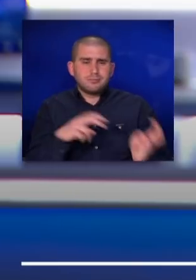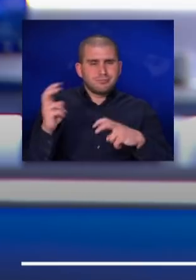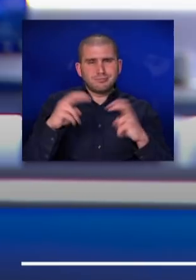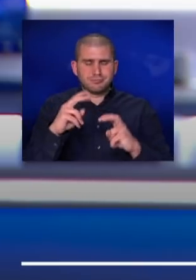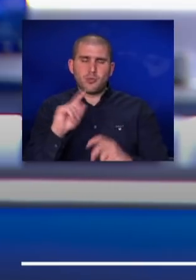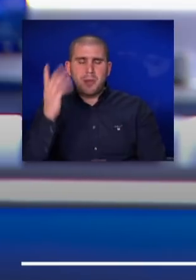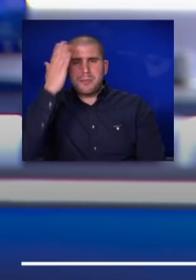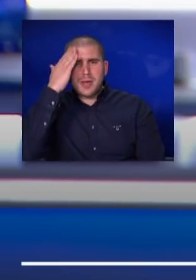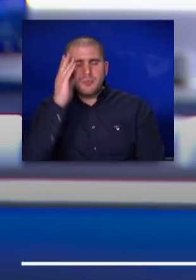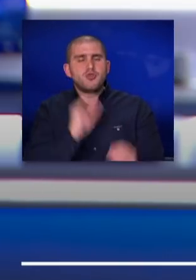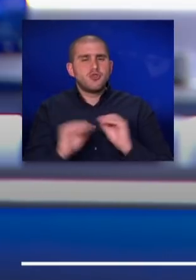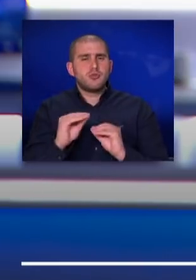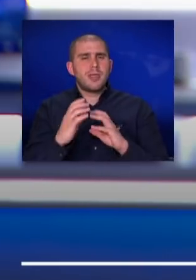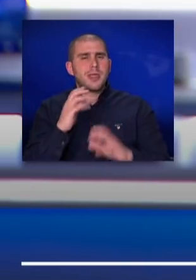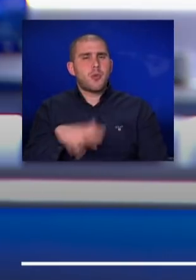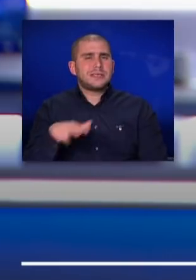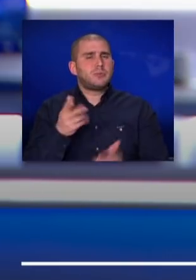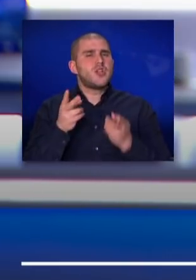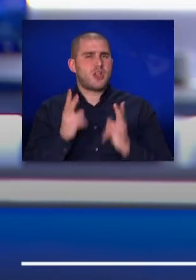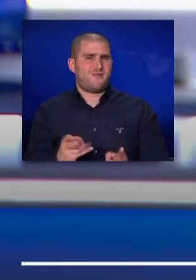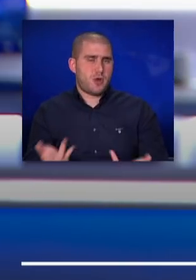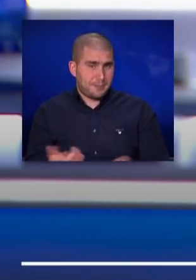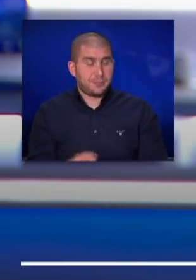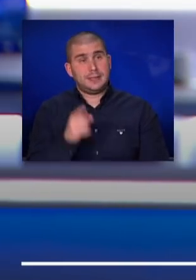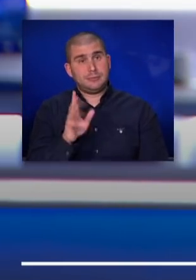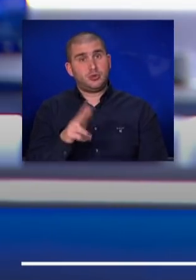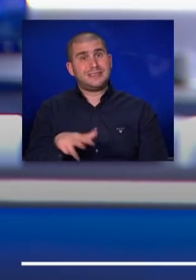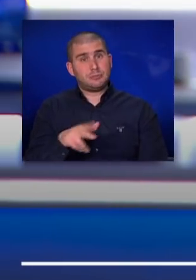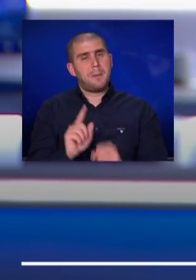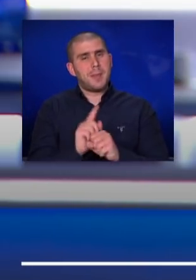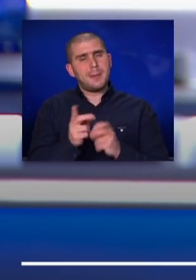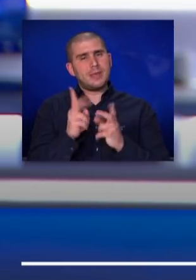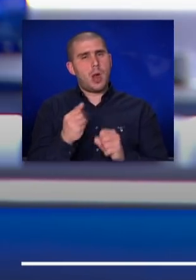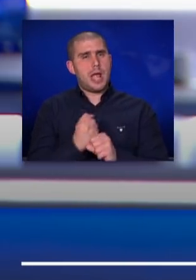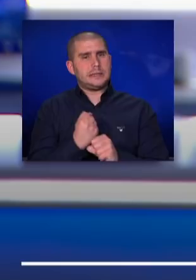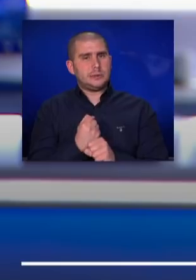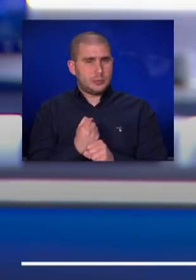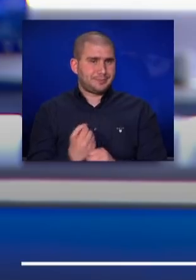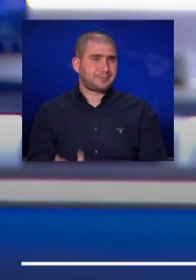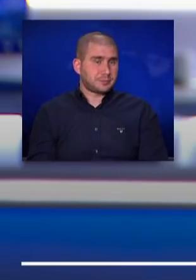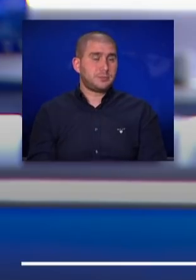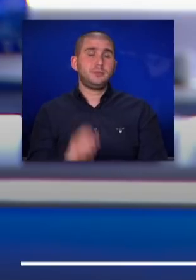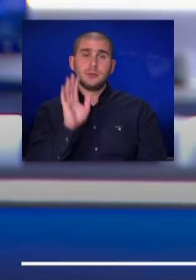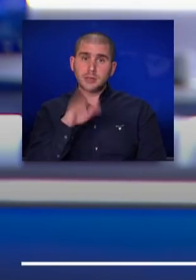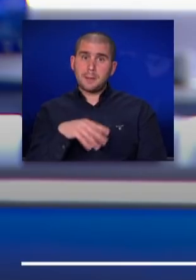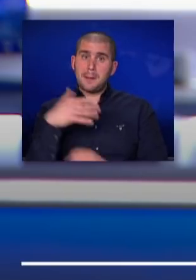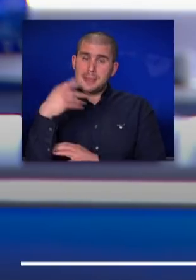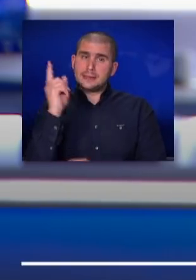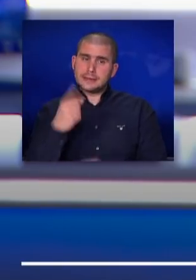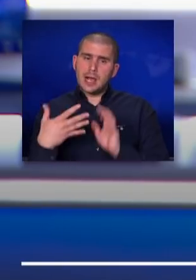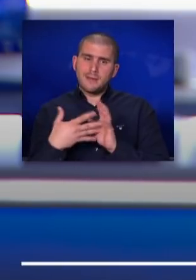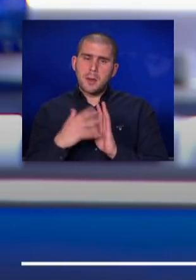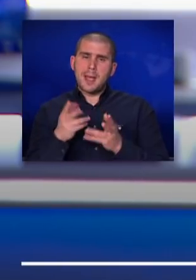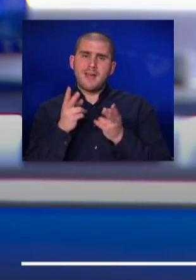מכירים, שימוש בתחבורה ציבורית ככל הניתן, זה מה שהציבור כרגע יכול לעשות, וגם המדינה צריכה לבדוק איזה